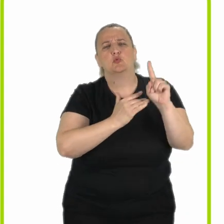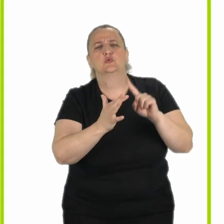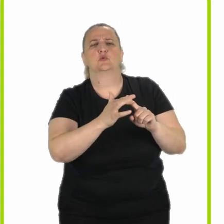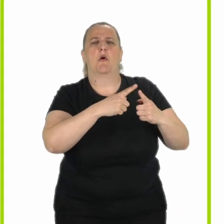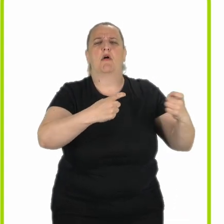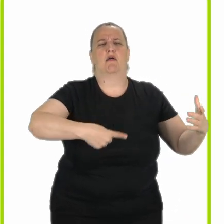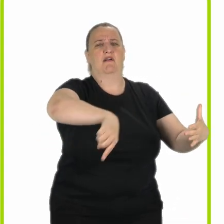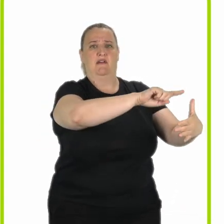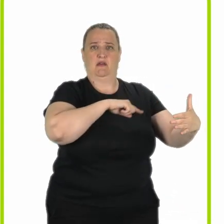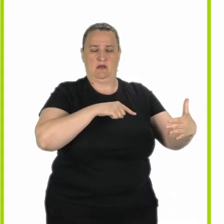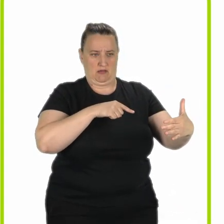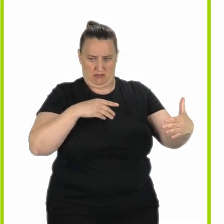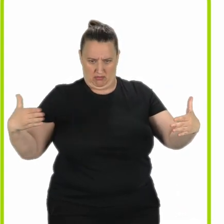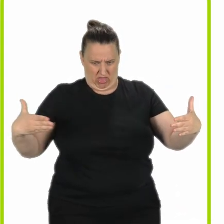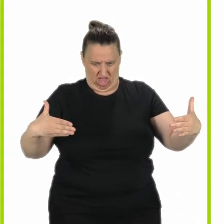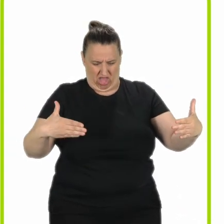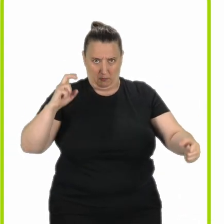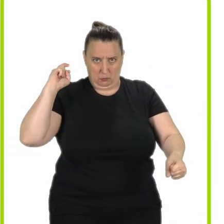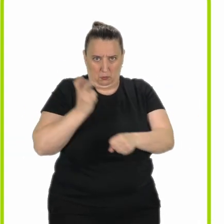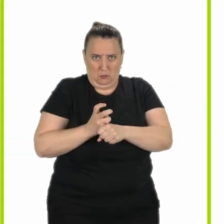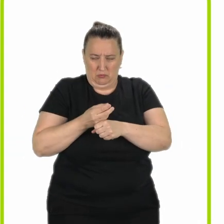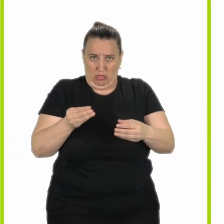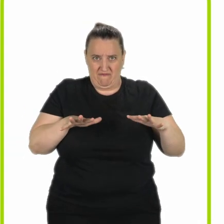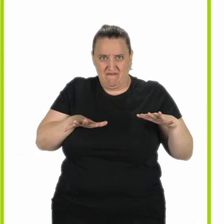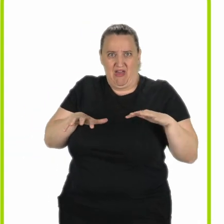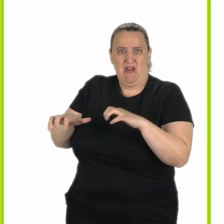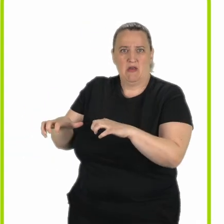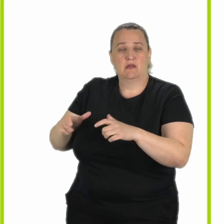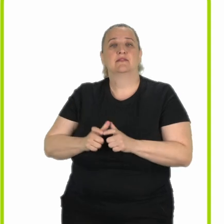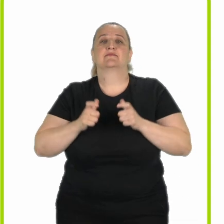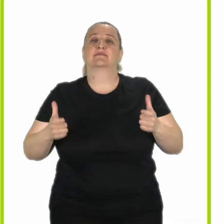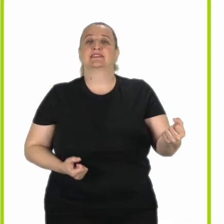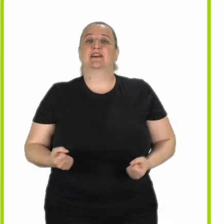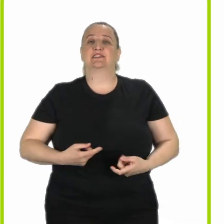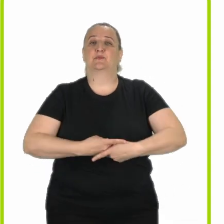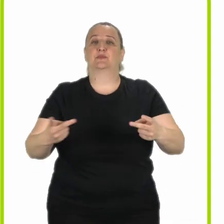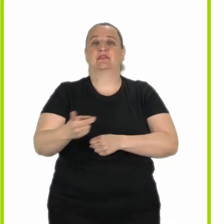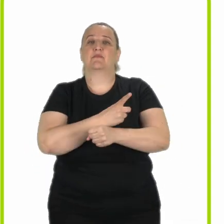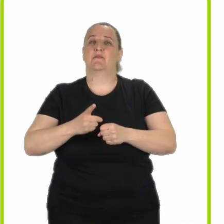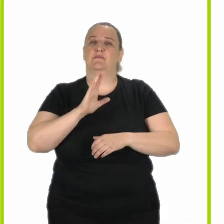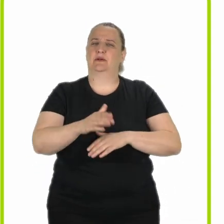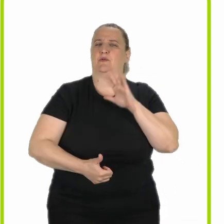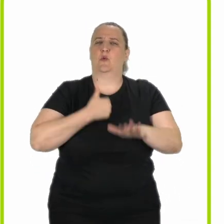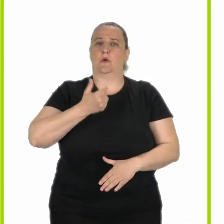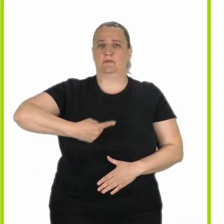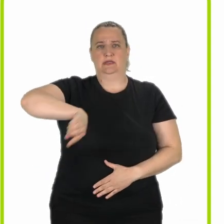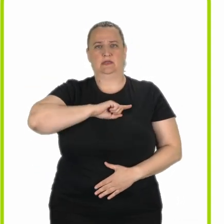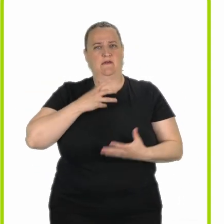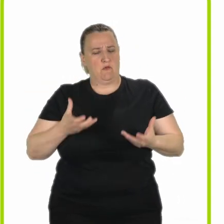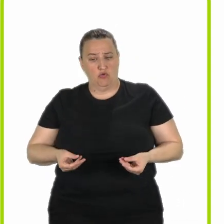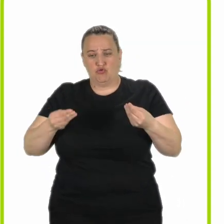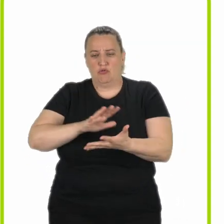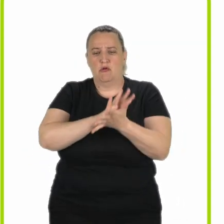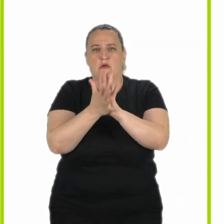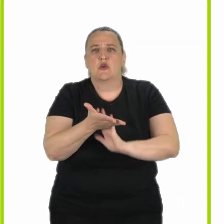est également un frein dans la fluidité de parcours. Le service public départemental de l'autonomie, SPDA, vient